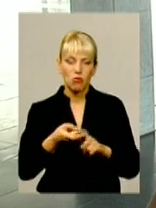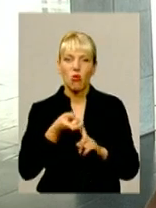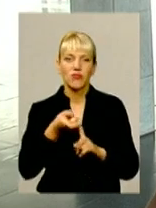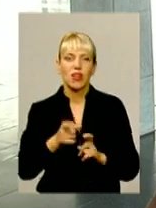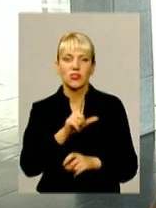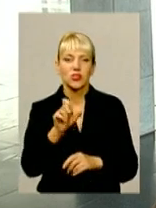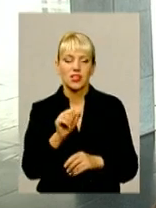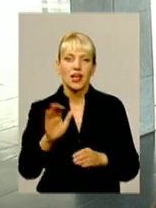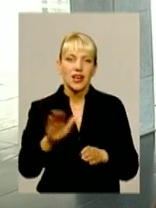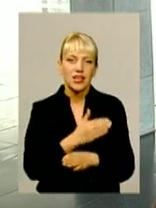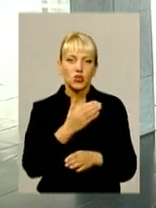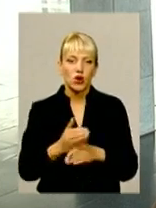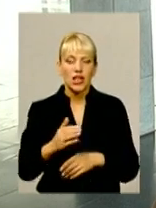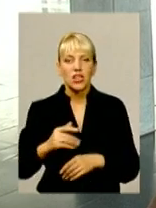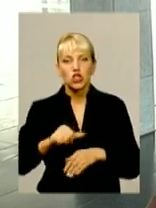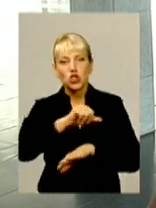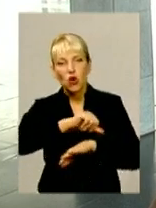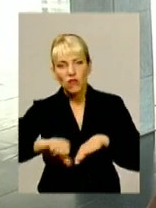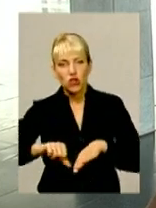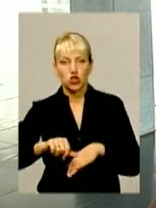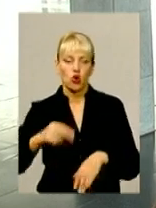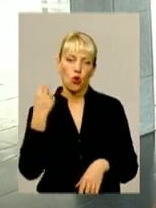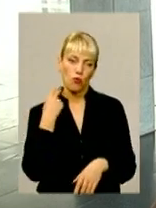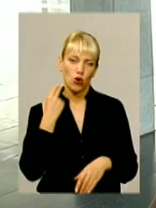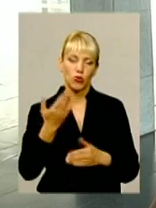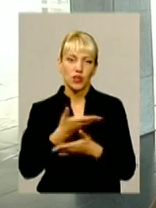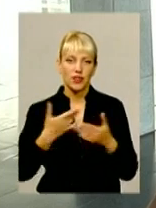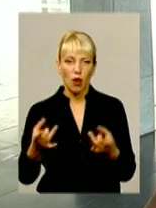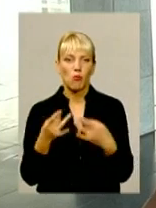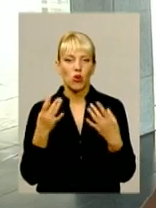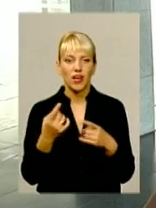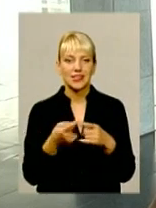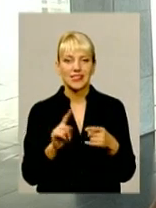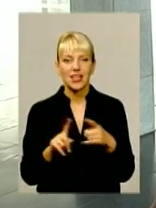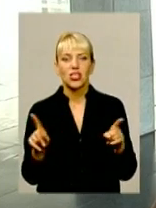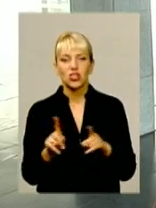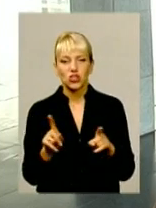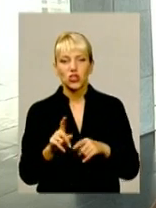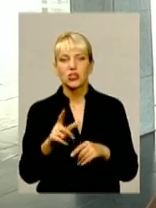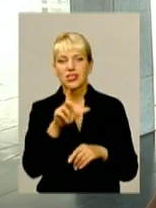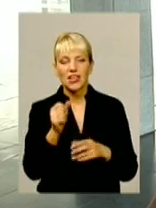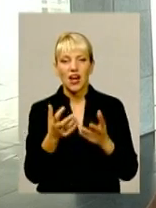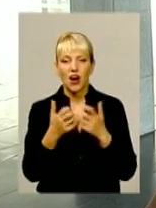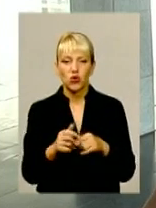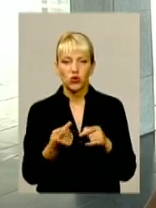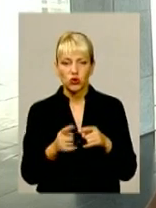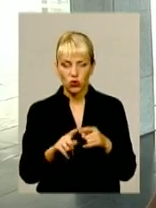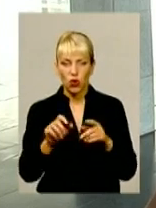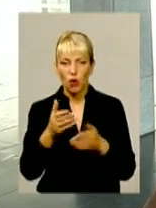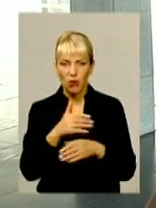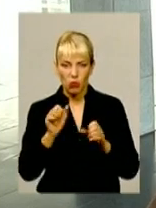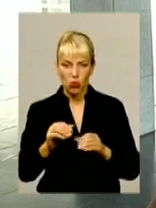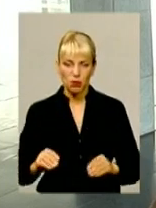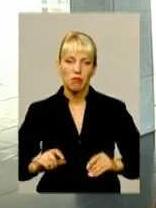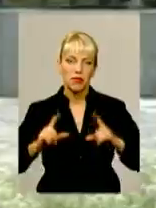реструктуризацією зовнішнього боргу, і нам пояснює це тим, що сам за рахунок цього ми можемо підвищити пенсії,